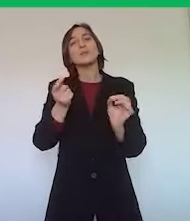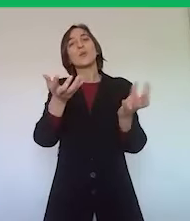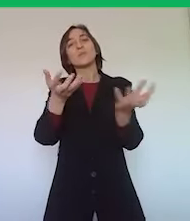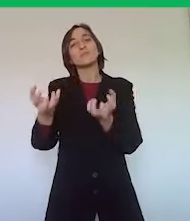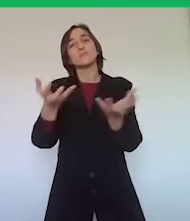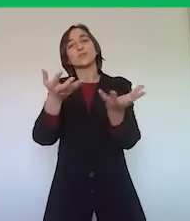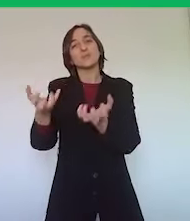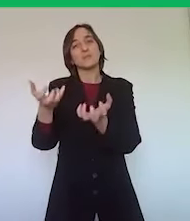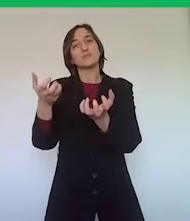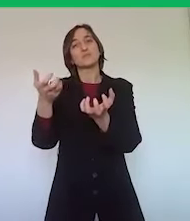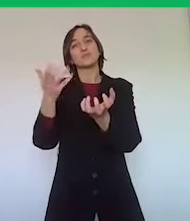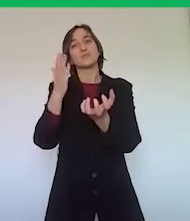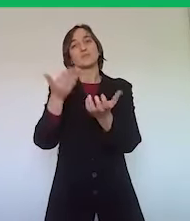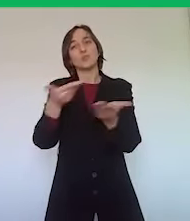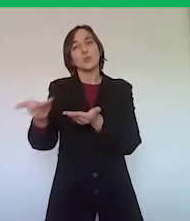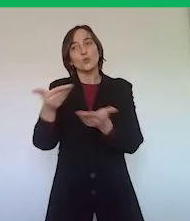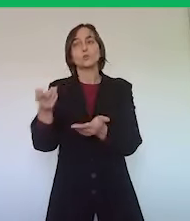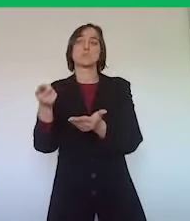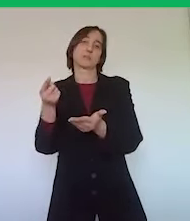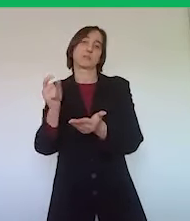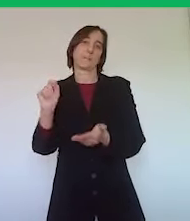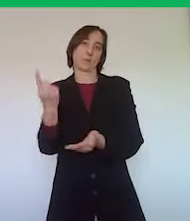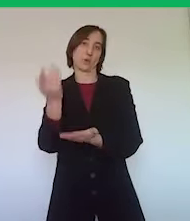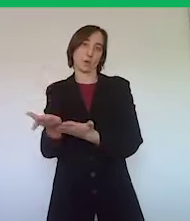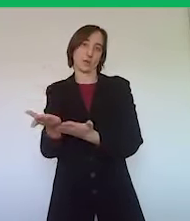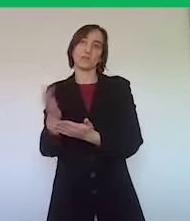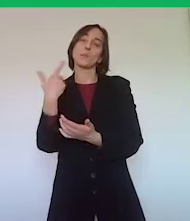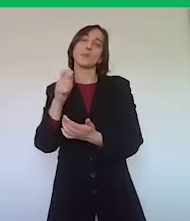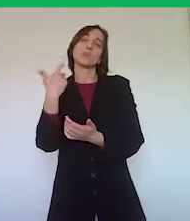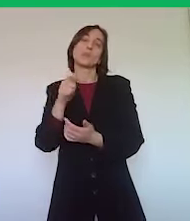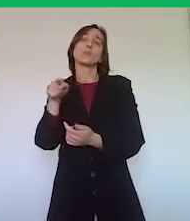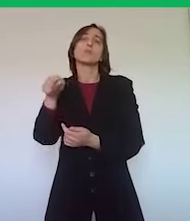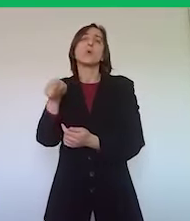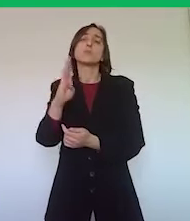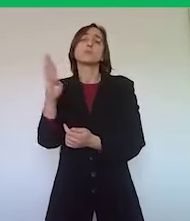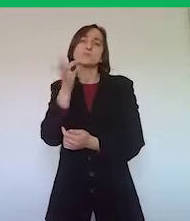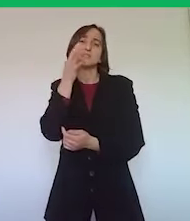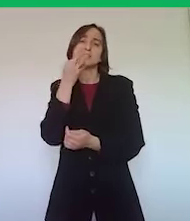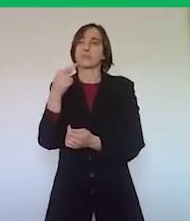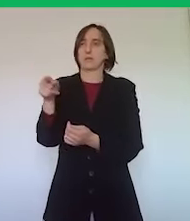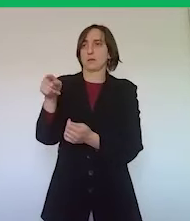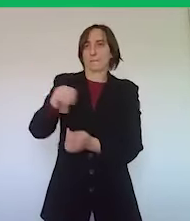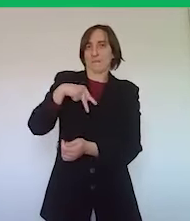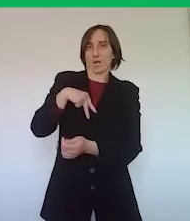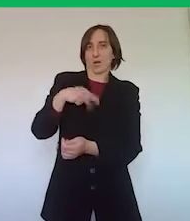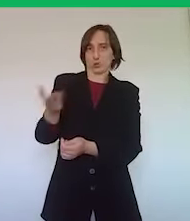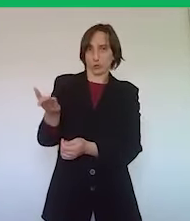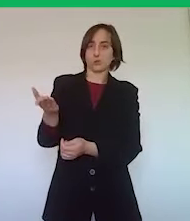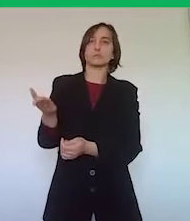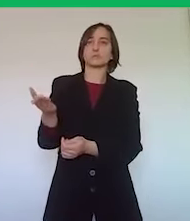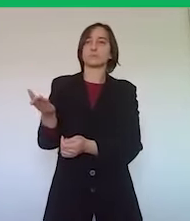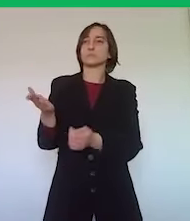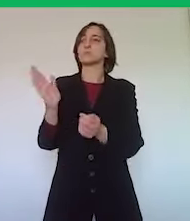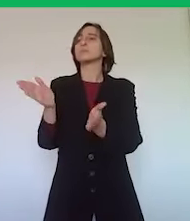ricettività, in alcuni casi legata alla messa a disposizione di un privato cittadino di alcune